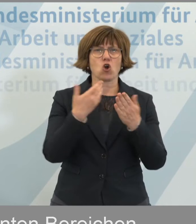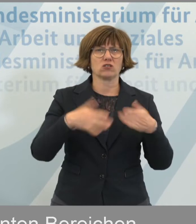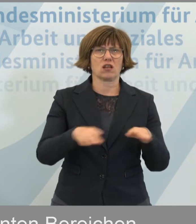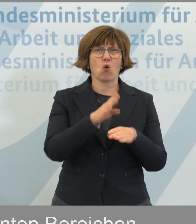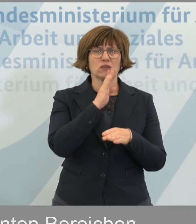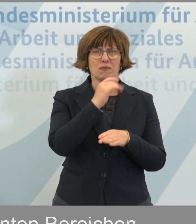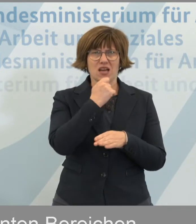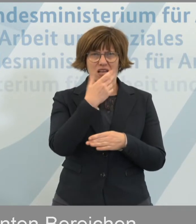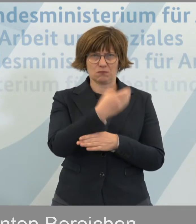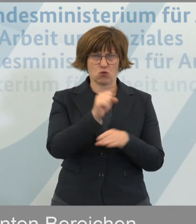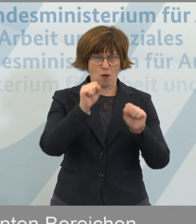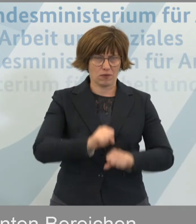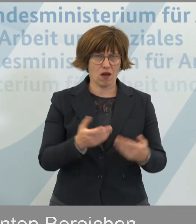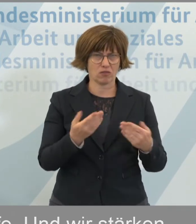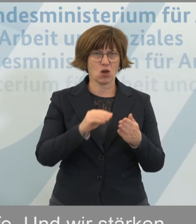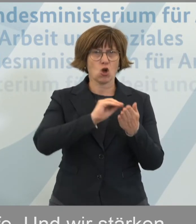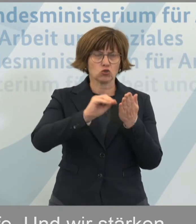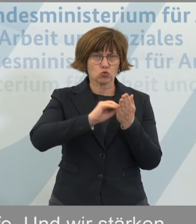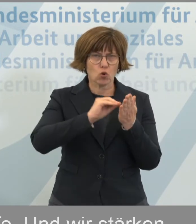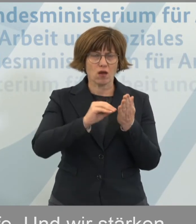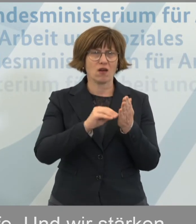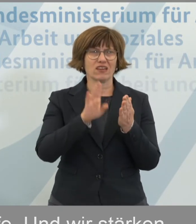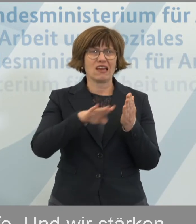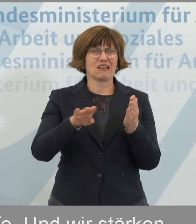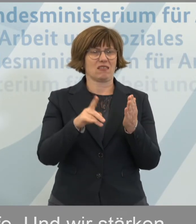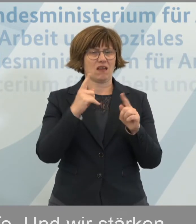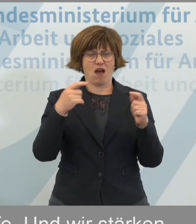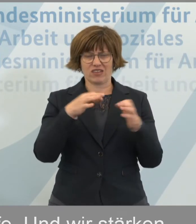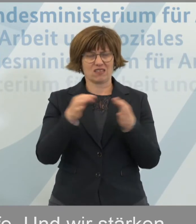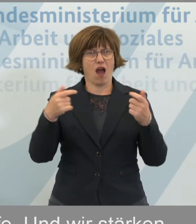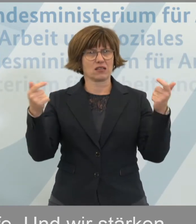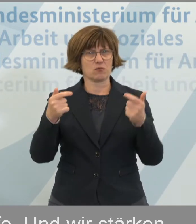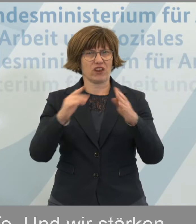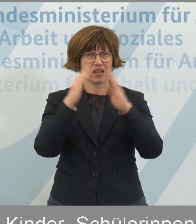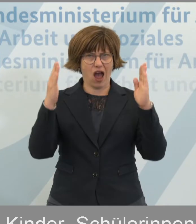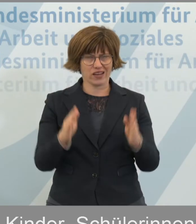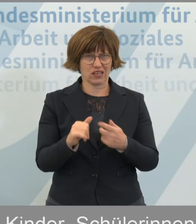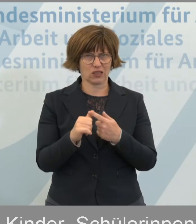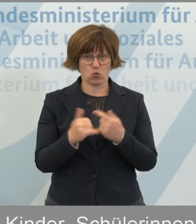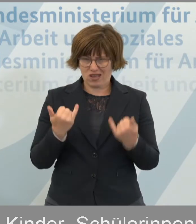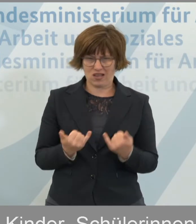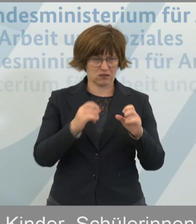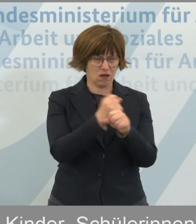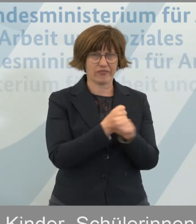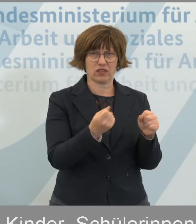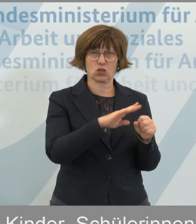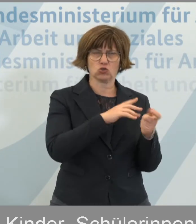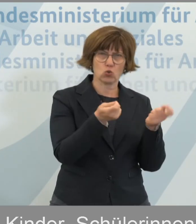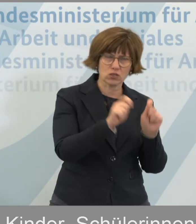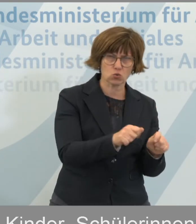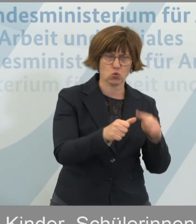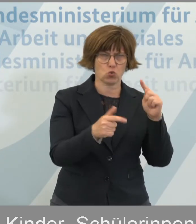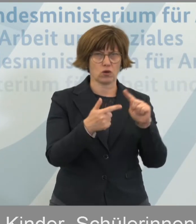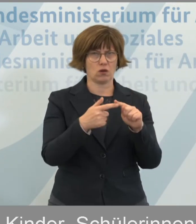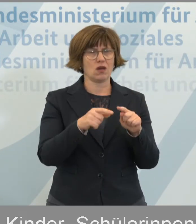Mittagessen zu bekommen in den Schulen, Kitas und Tagespflegeeinrichtungen, und die das jetzt nicht können, weil Schulen geschlossen sind,